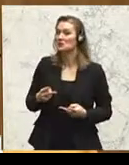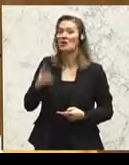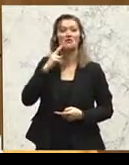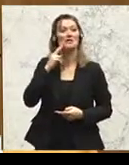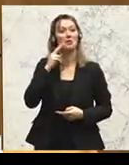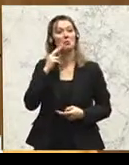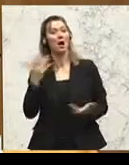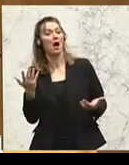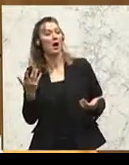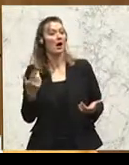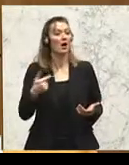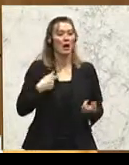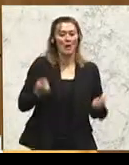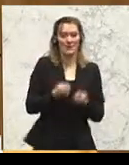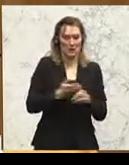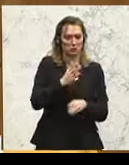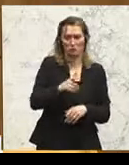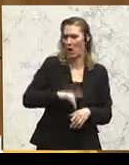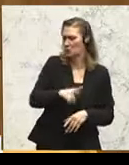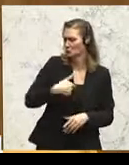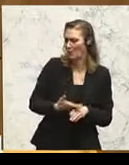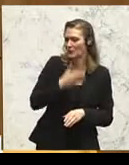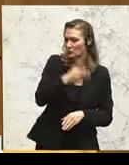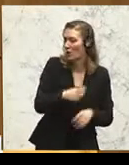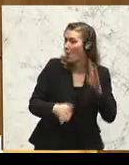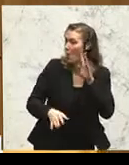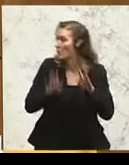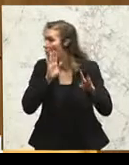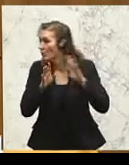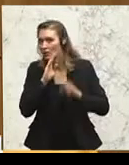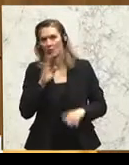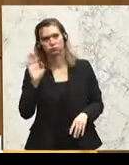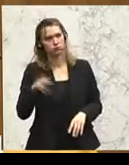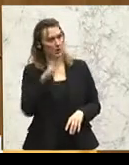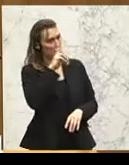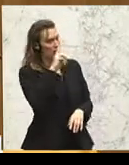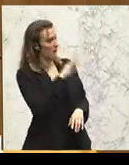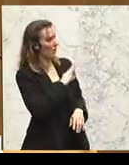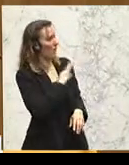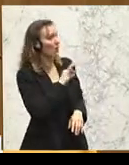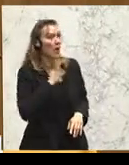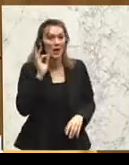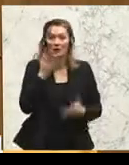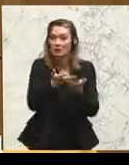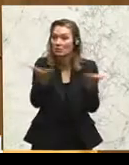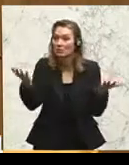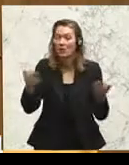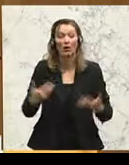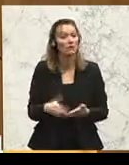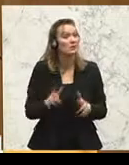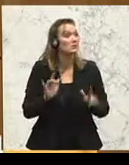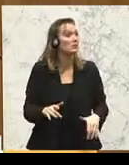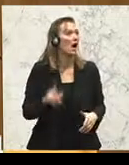genügend Betriebsbesuche. Ja, was man dort hört, meine lieben Kolleginnen und Kollegen, fehlende